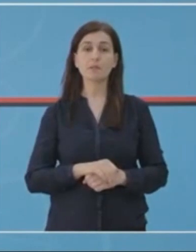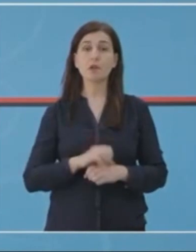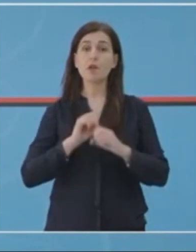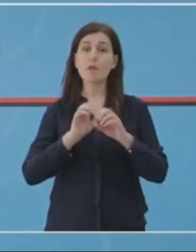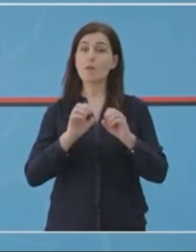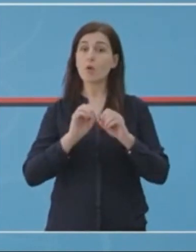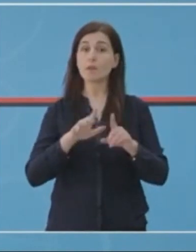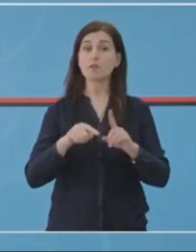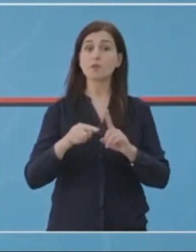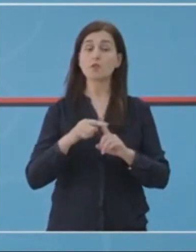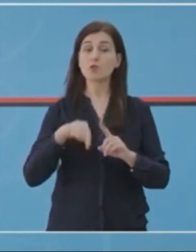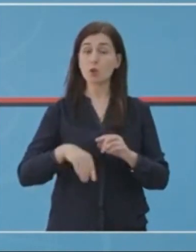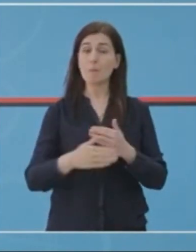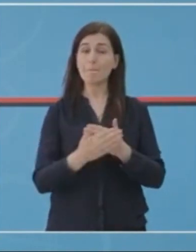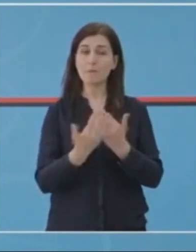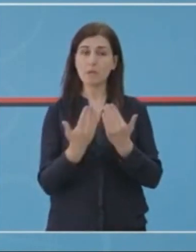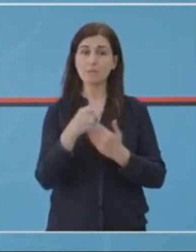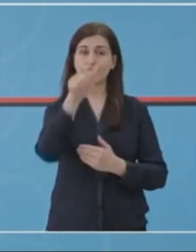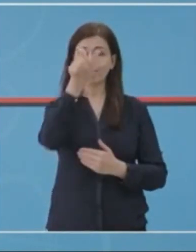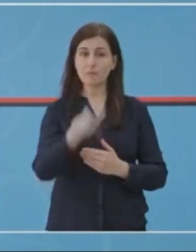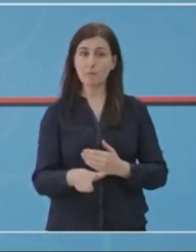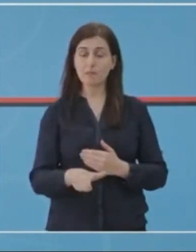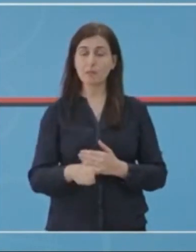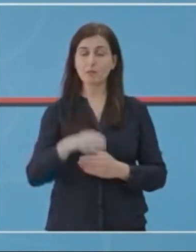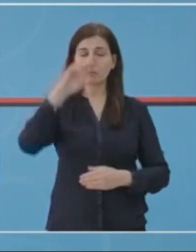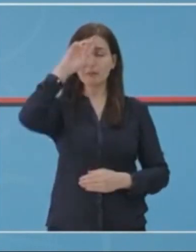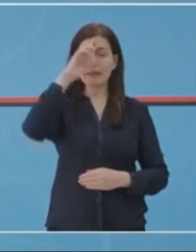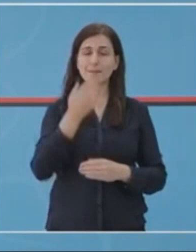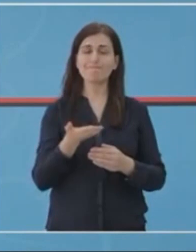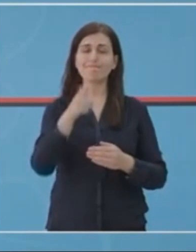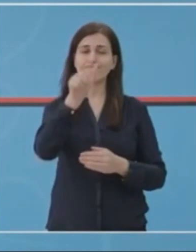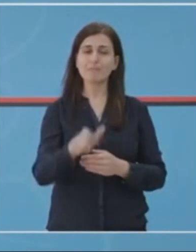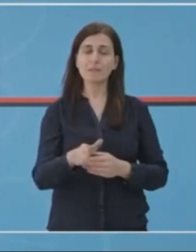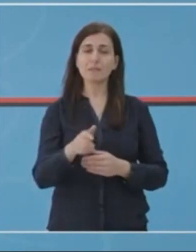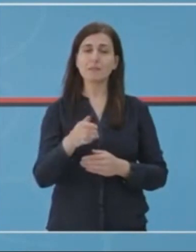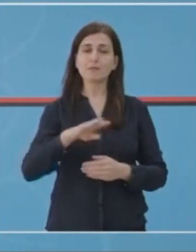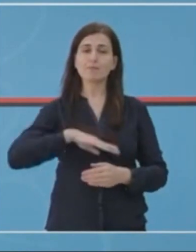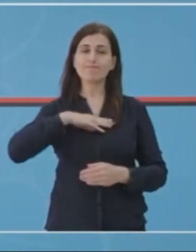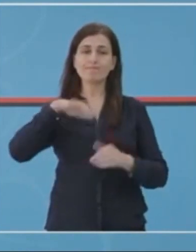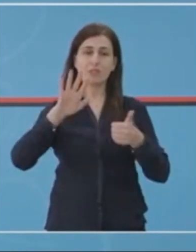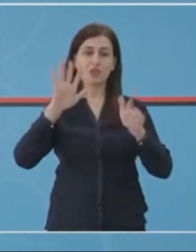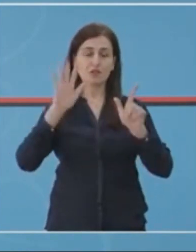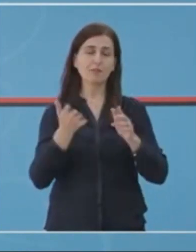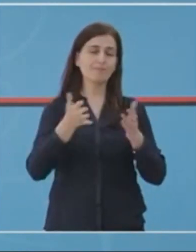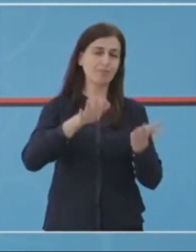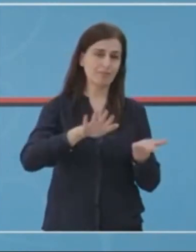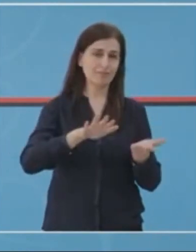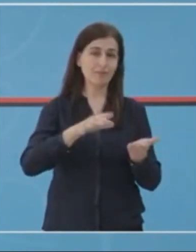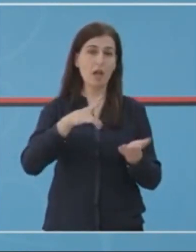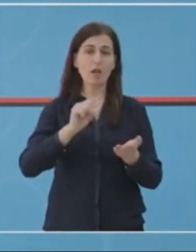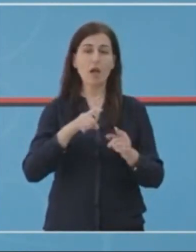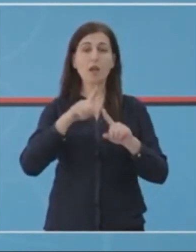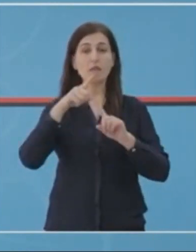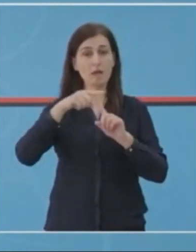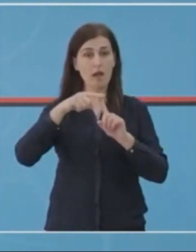Ju informojmë se në mëngjezin e sotëm kanë dëruar jetë në spitalin infektiv një pacientë 67 vjeç nga Tirana,